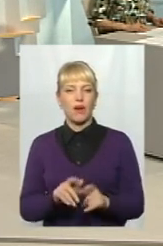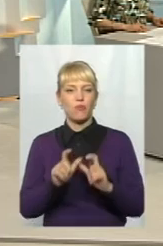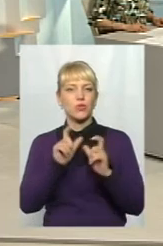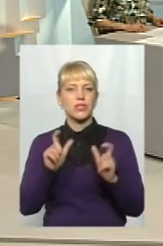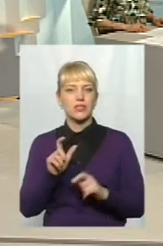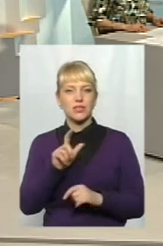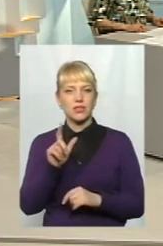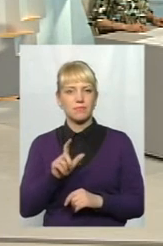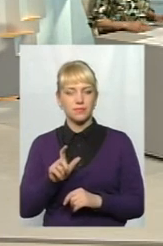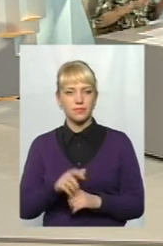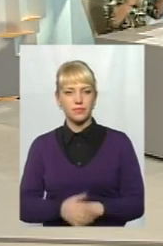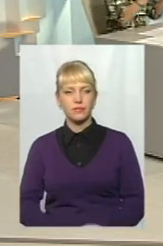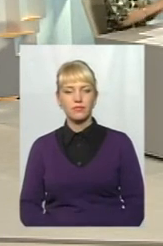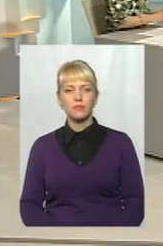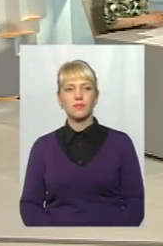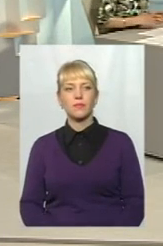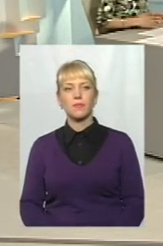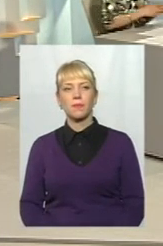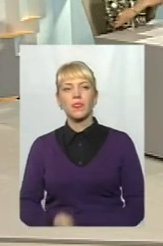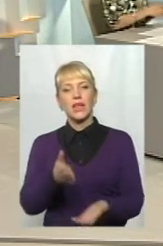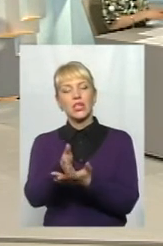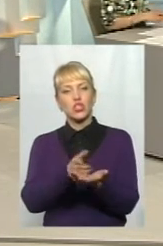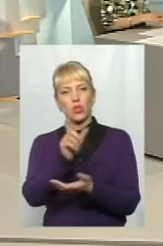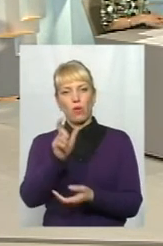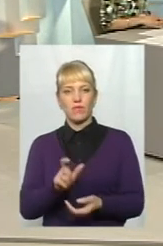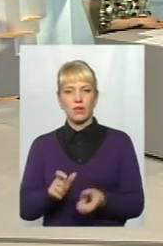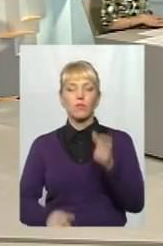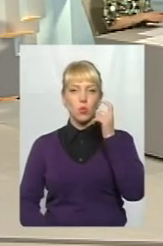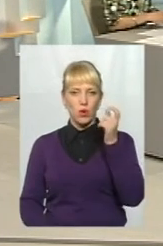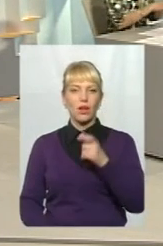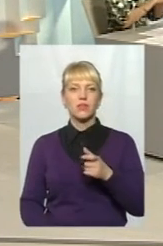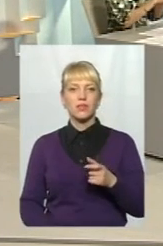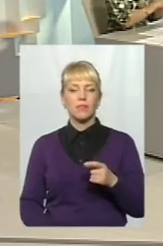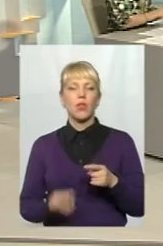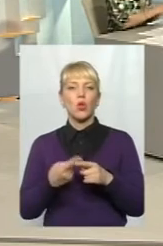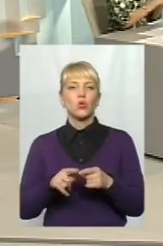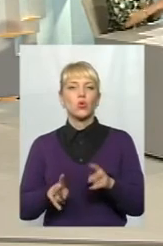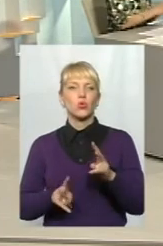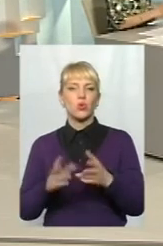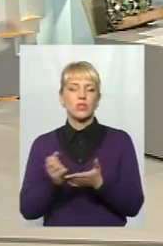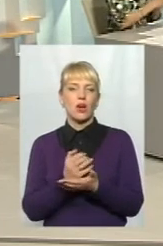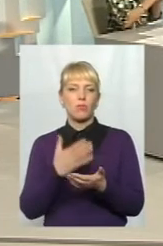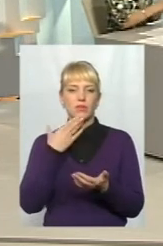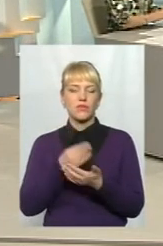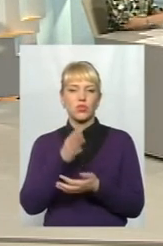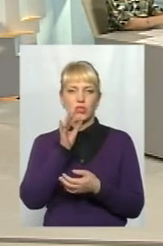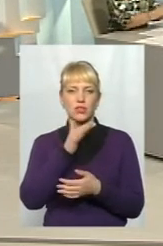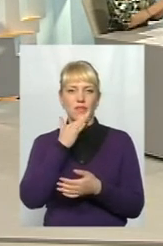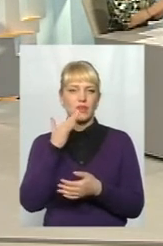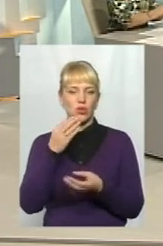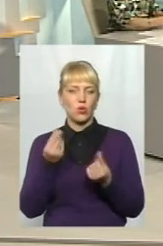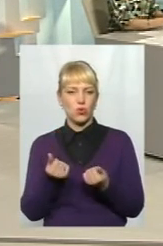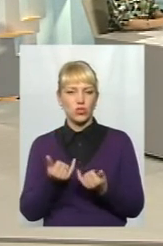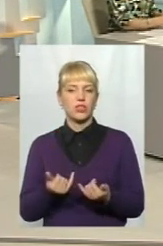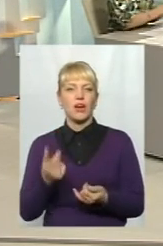чиновником українським? Той, хто заробив свого часу чималі кошти